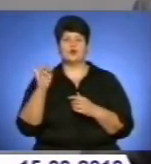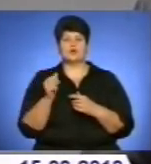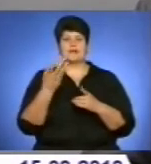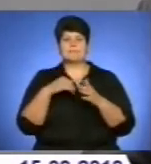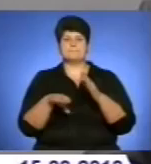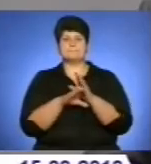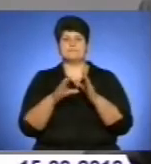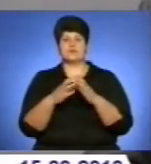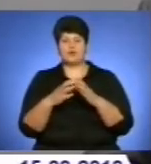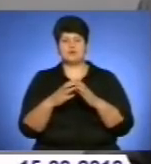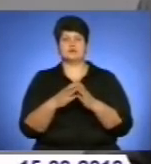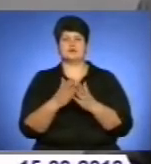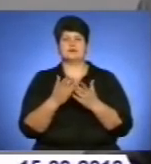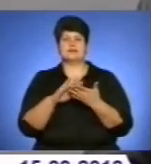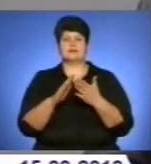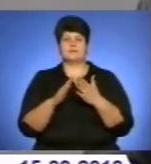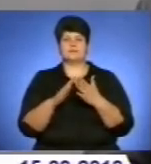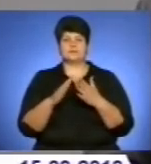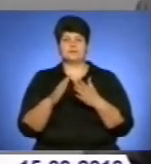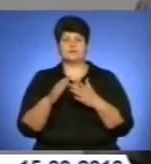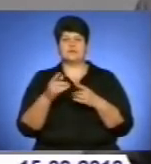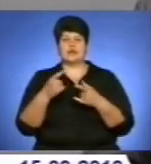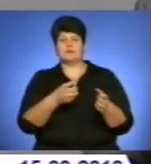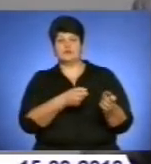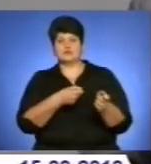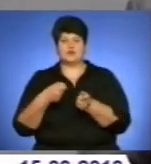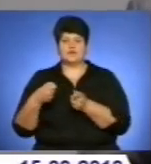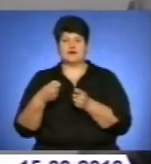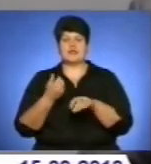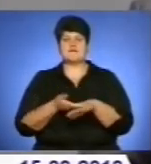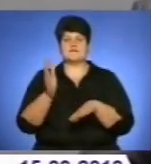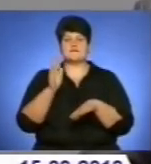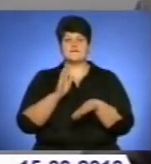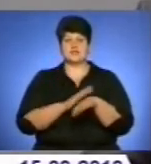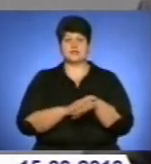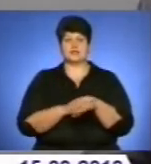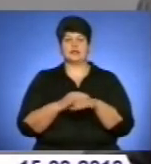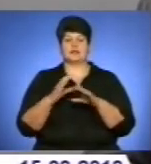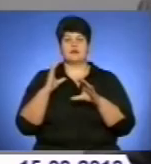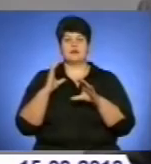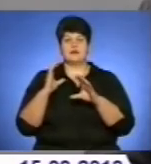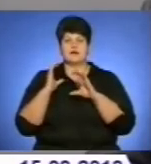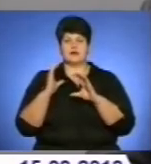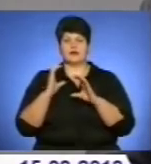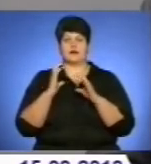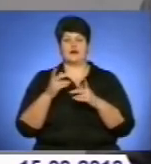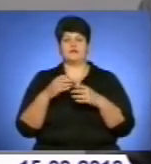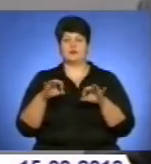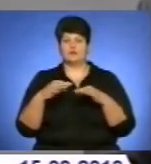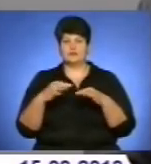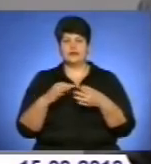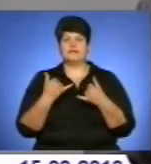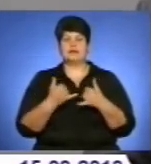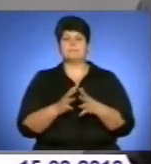було виділено з обласного матеріального резерву пальномастильні матеріали для того, щоб надати допомогу